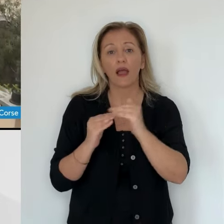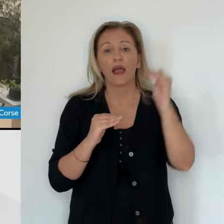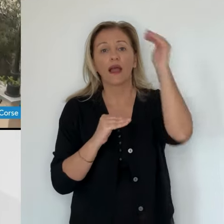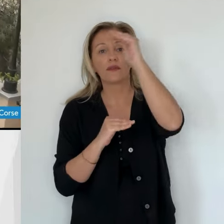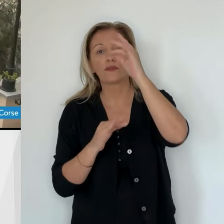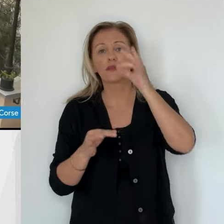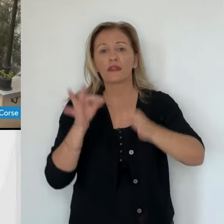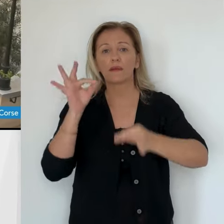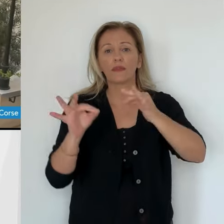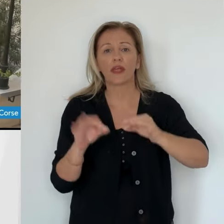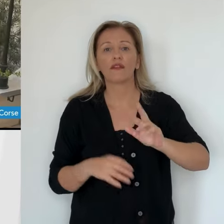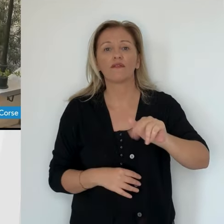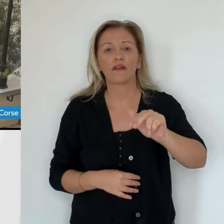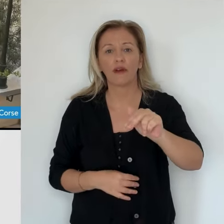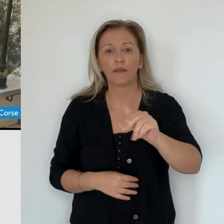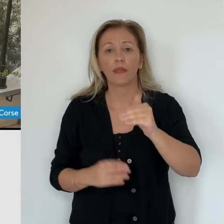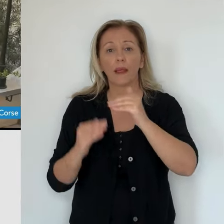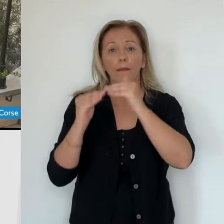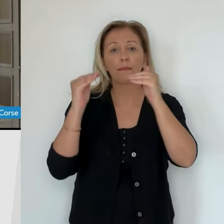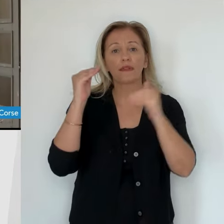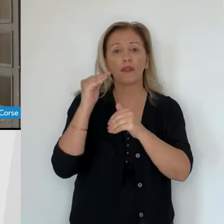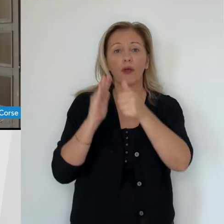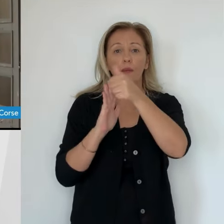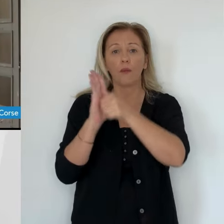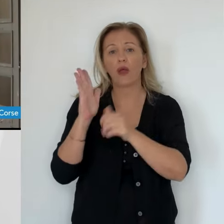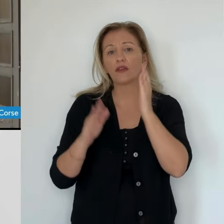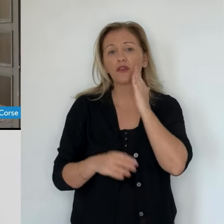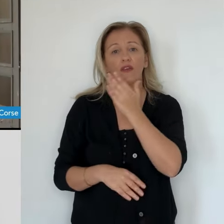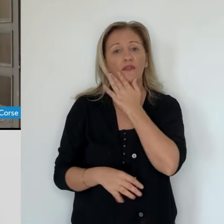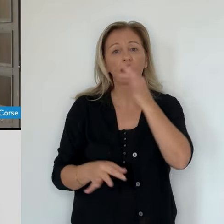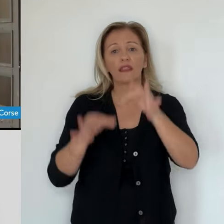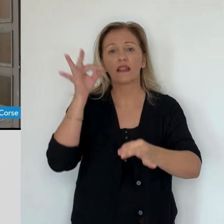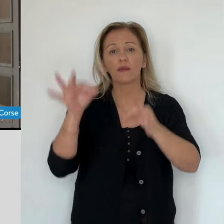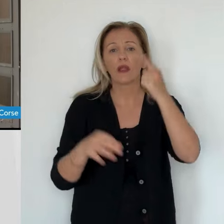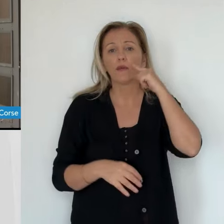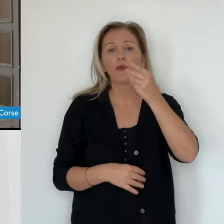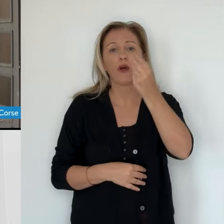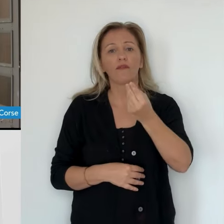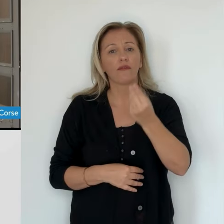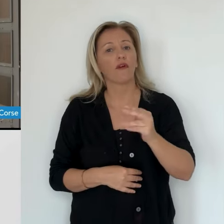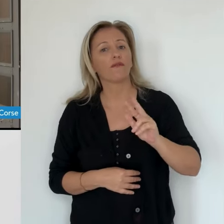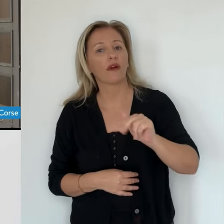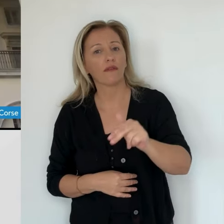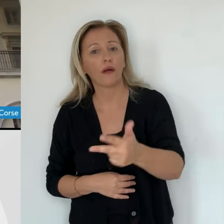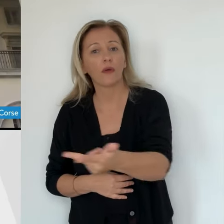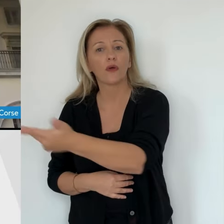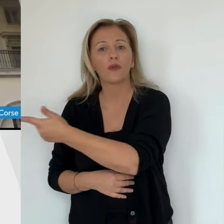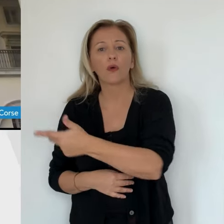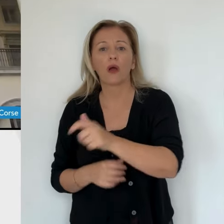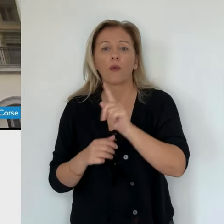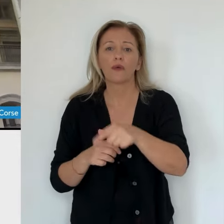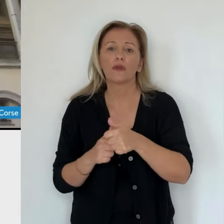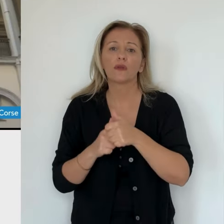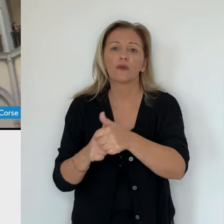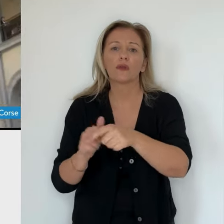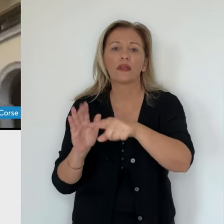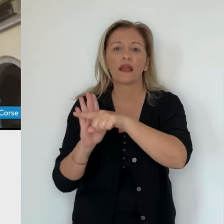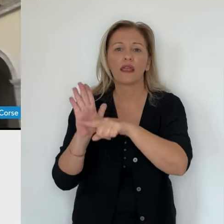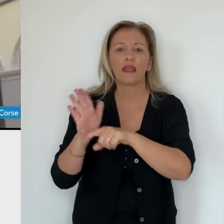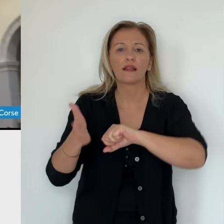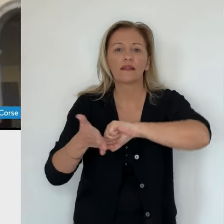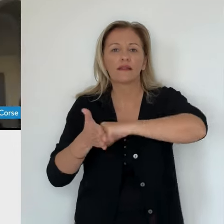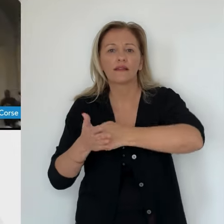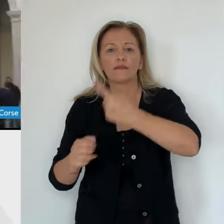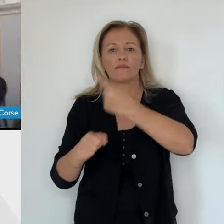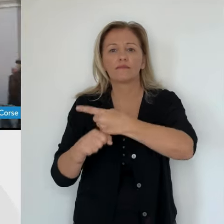seront jugés par le tribunal pour enfants mi-janvier. Trois sur les quatre sont placés sous contrôle judiciaire. Le dernier est incarcéré pour